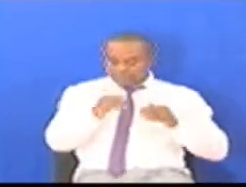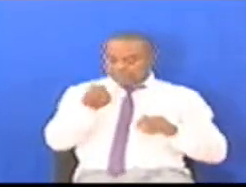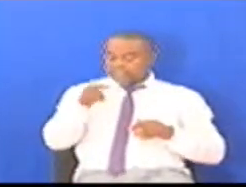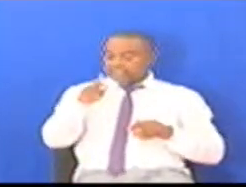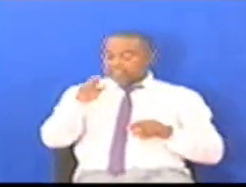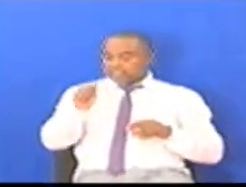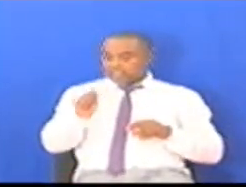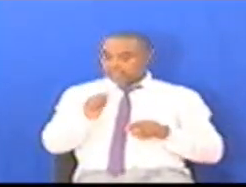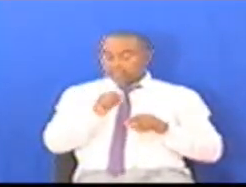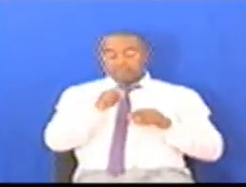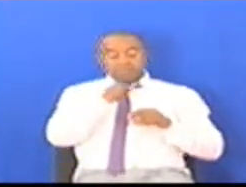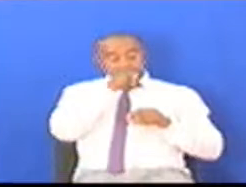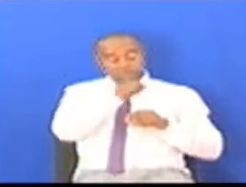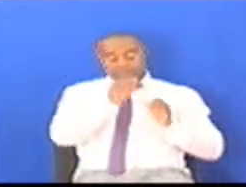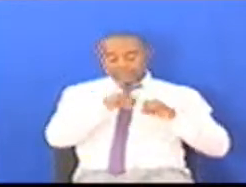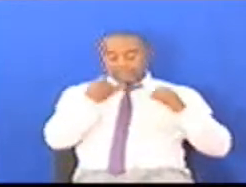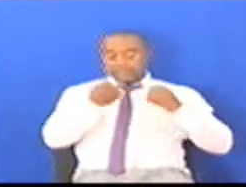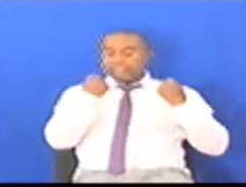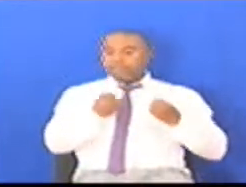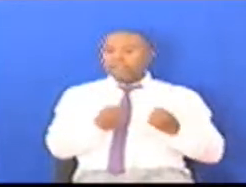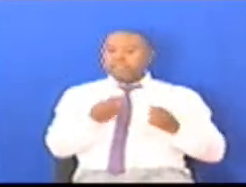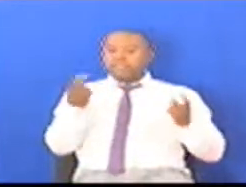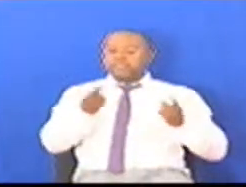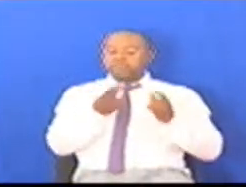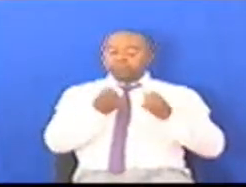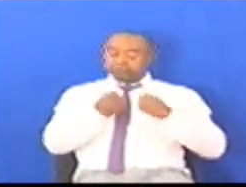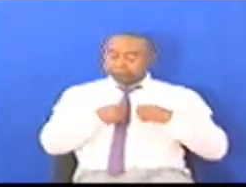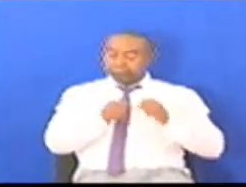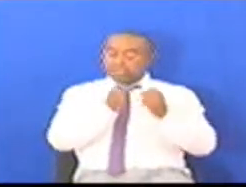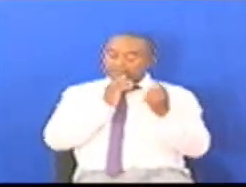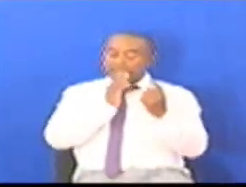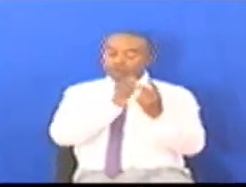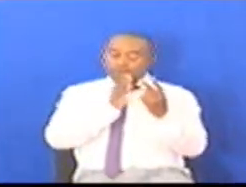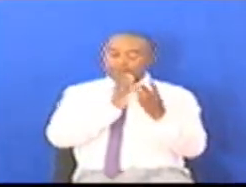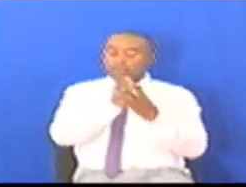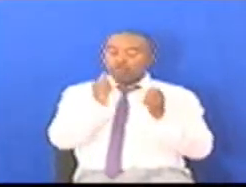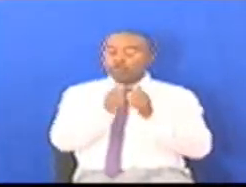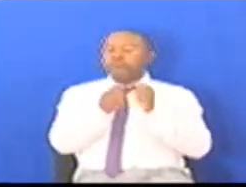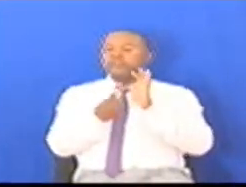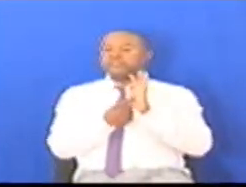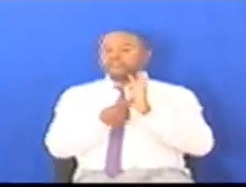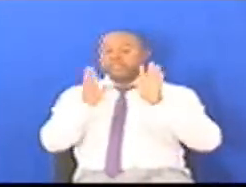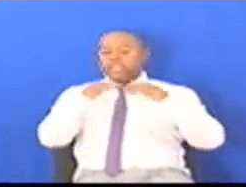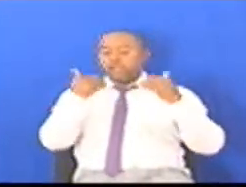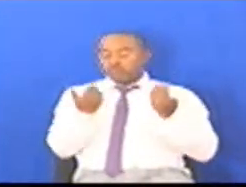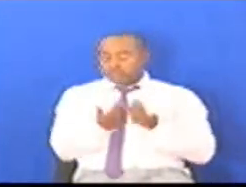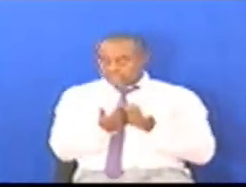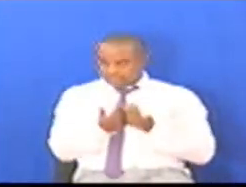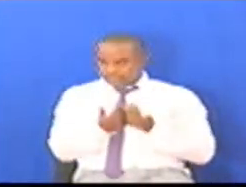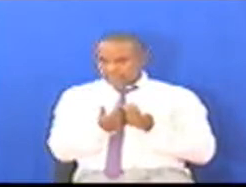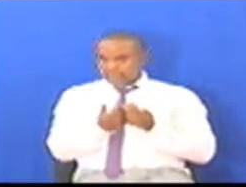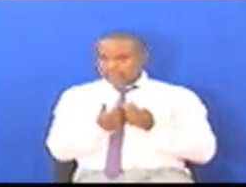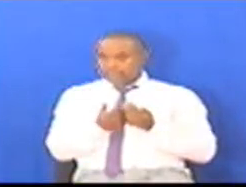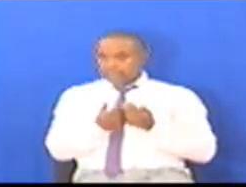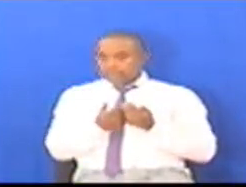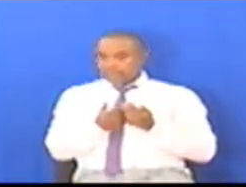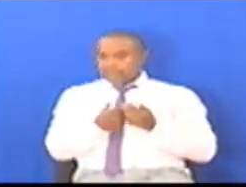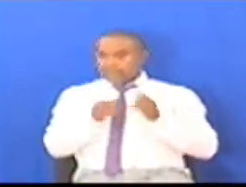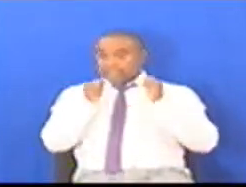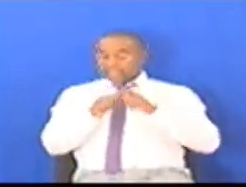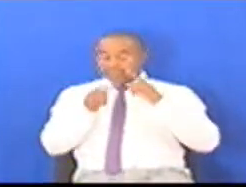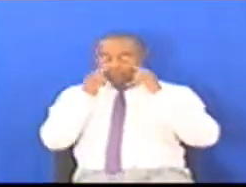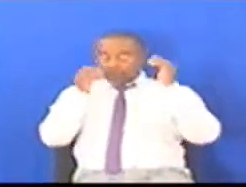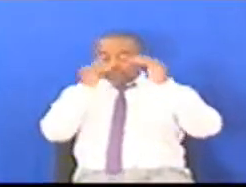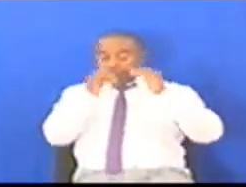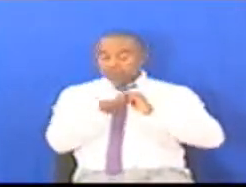imara Na tukua tumetekeleza Lengu la kumna sita La malengu ya endelevu ya dunia Tukiri Hali ya tabia nchi Miundombinu ya